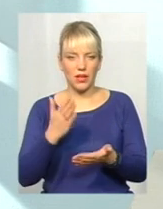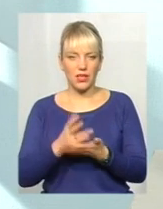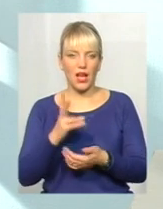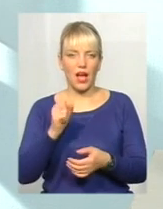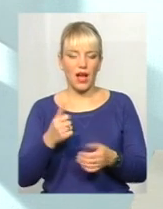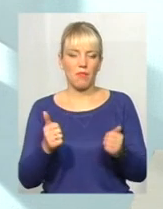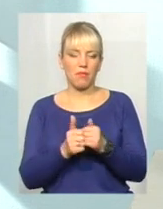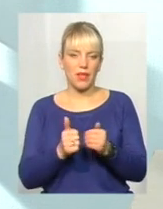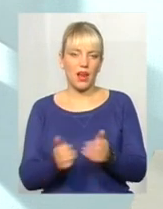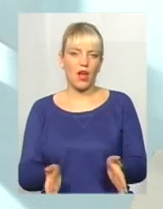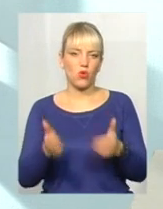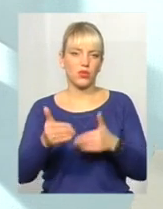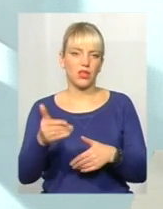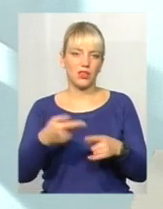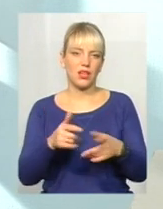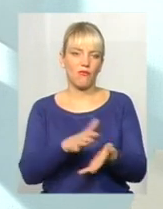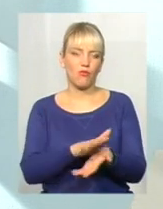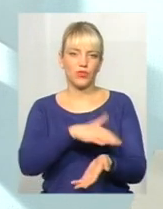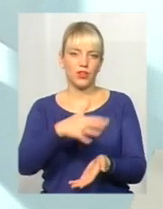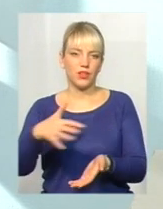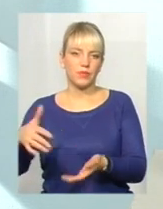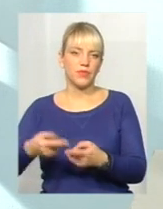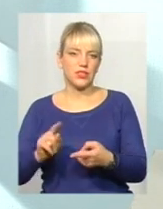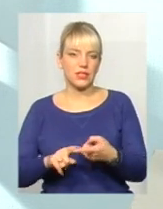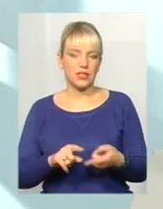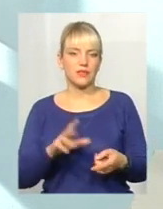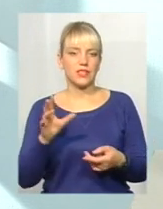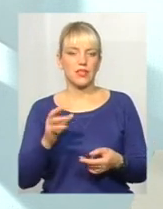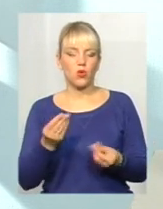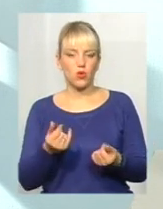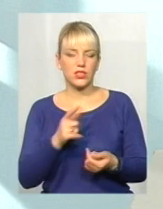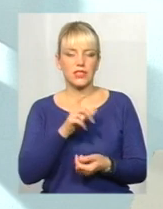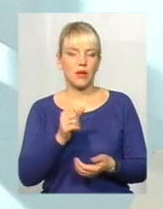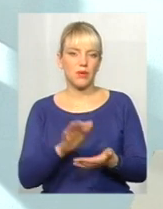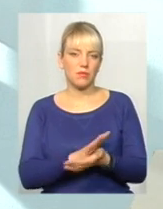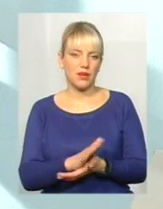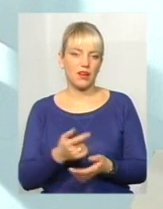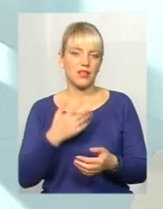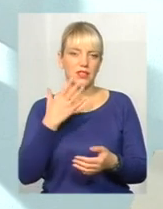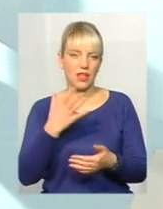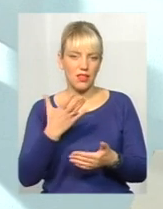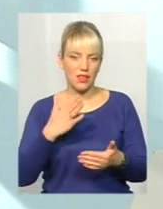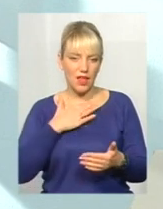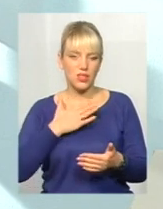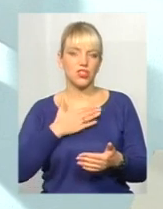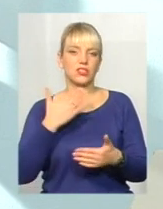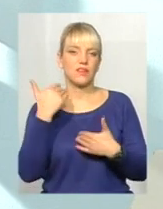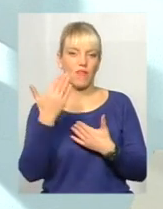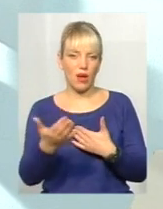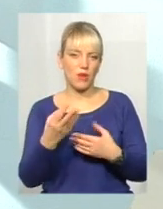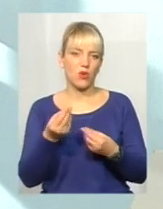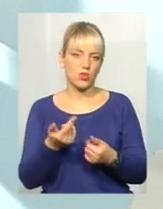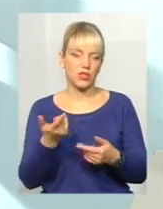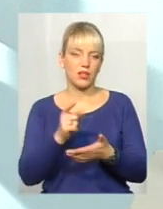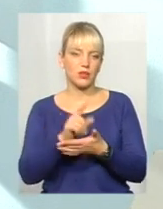сміття. А це все додатково кошти на вивезення, на прибирання. І знову таки, це наші з вами кошти, які ми платимо, з податки, з яких ми платимо.